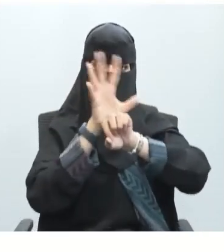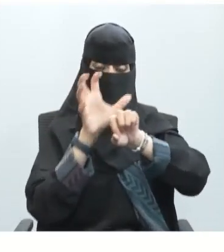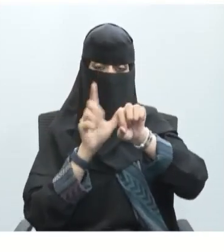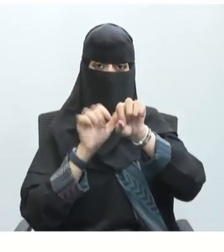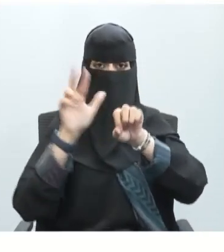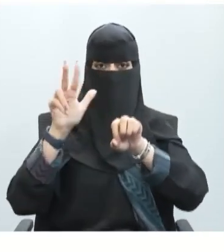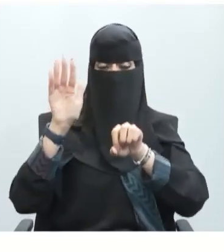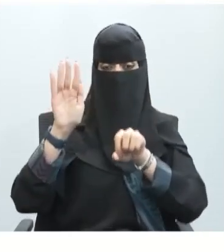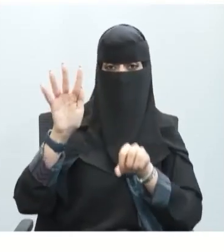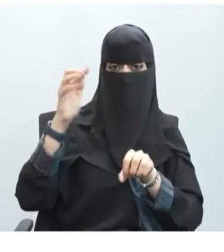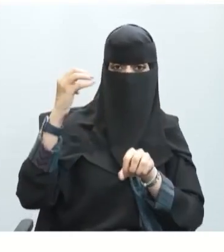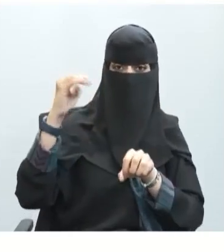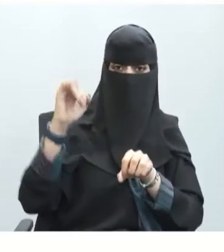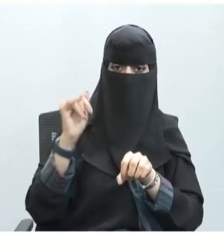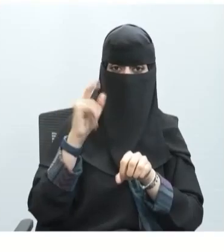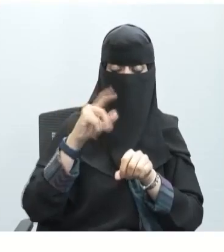للخلايا المختلفة